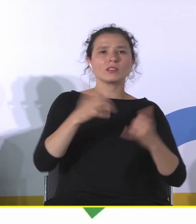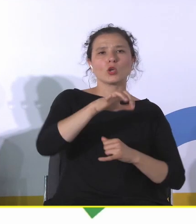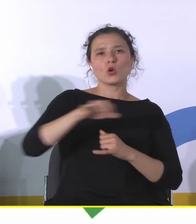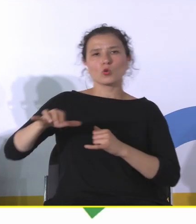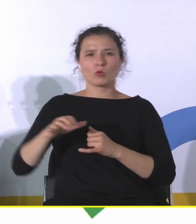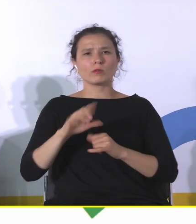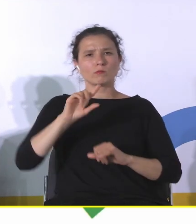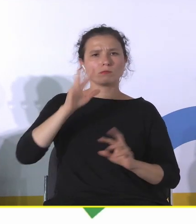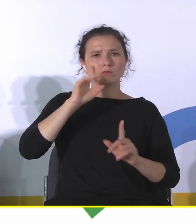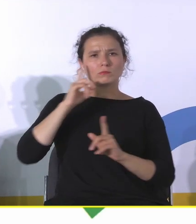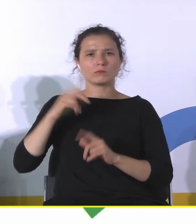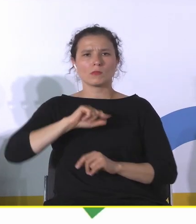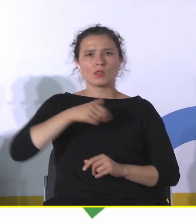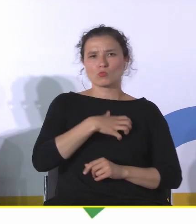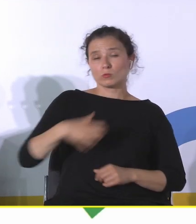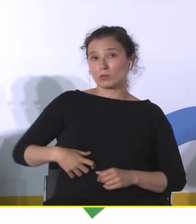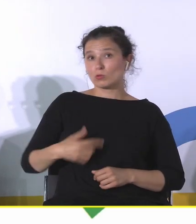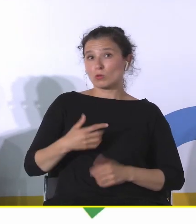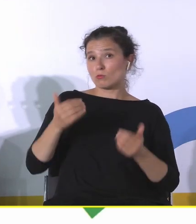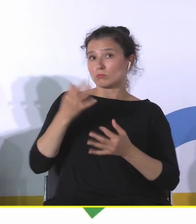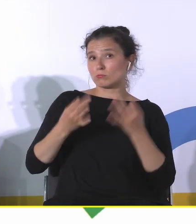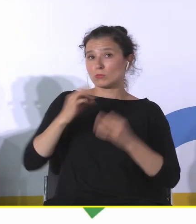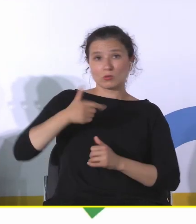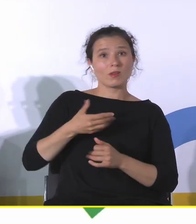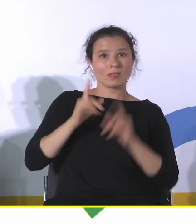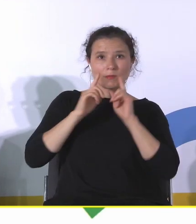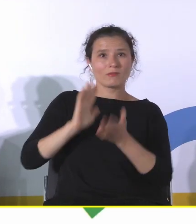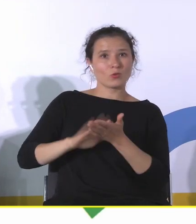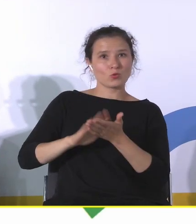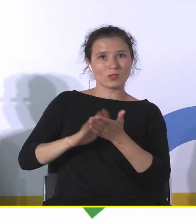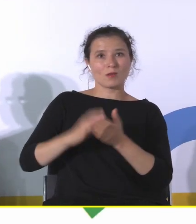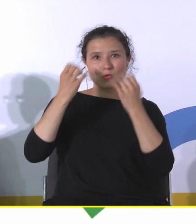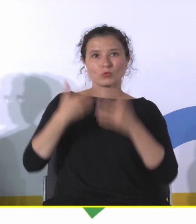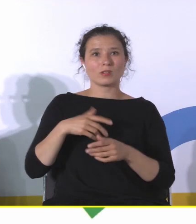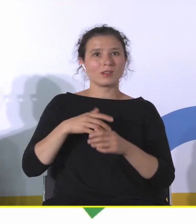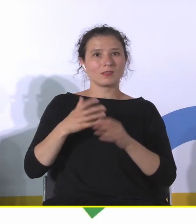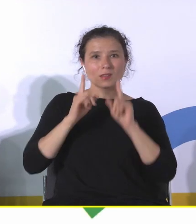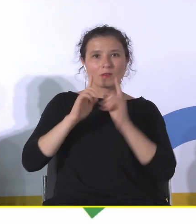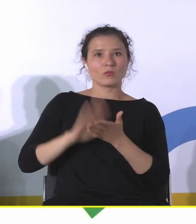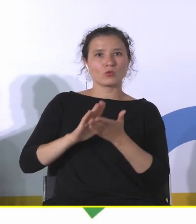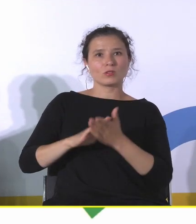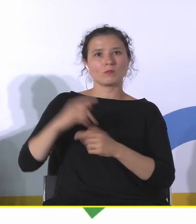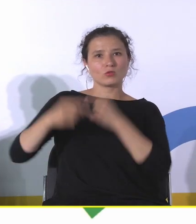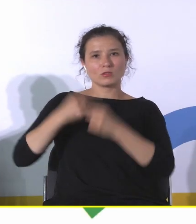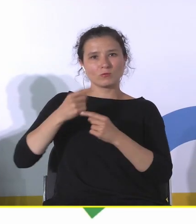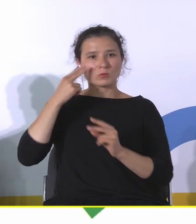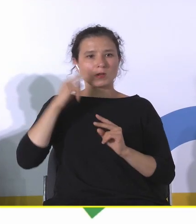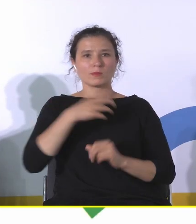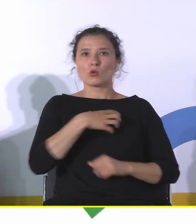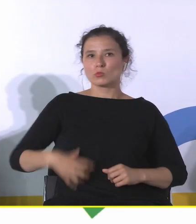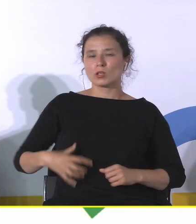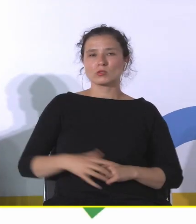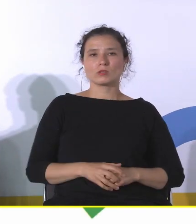zastanowić, czy my rzeczywiście doceniamy kulturę i doceniamy dziedzictwo wystarczająco także pod względem gospodarczym, tego, że są